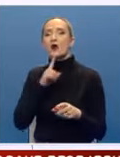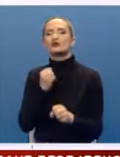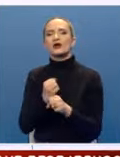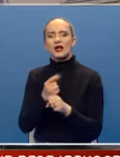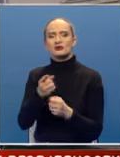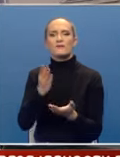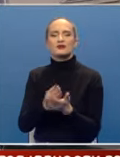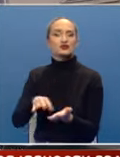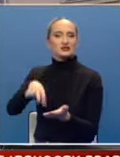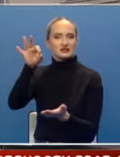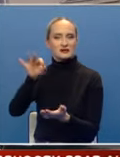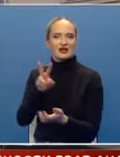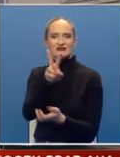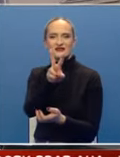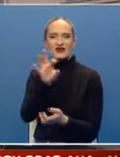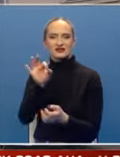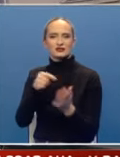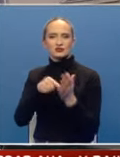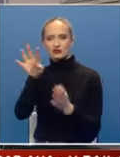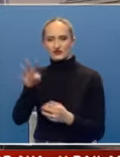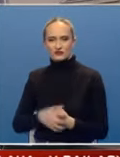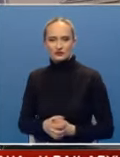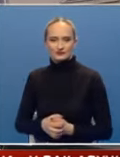radova biće izabran 20. aprila.